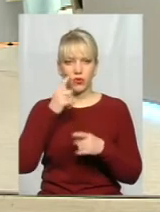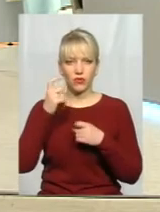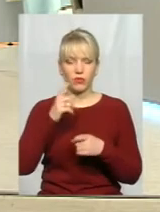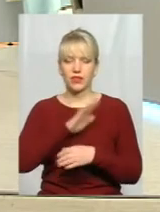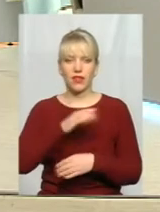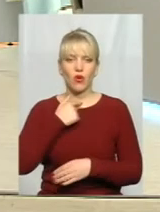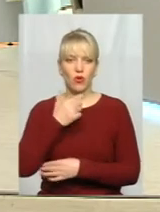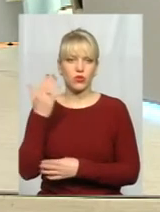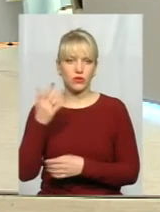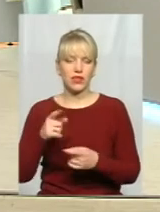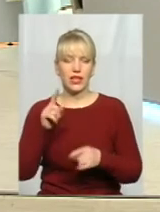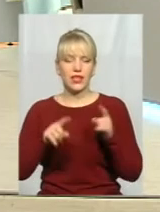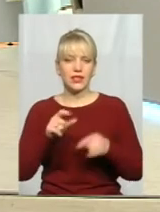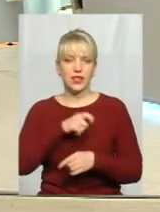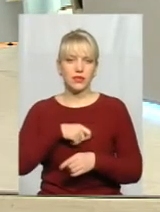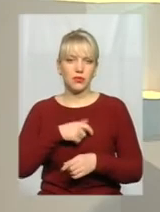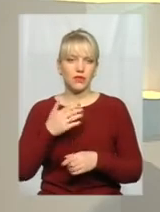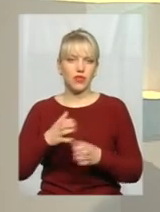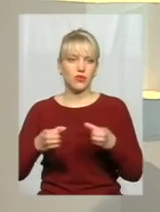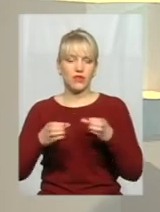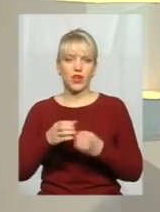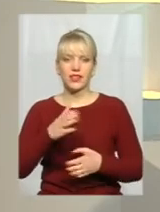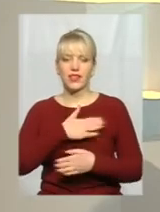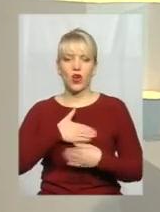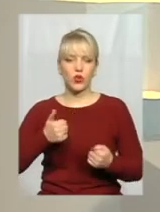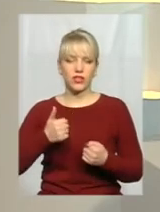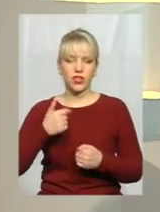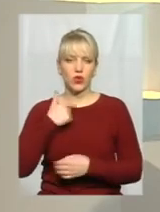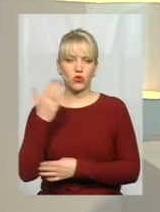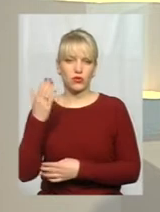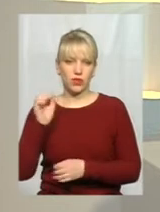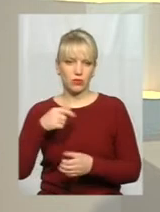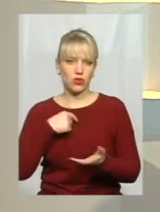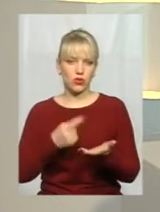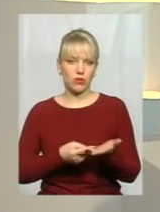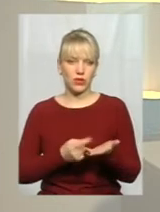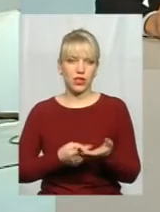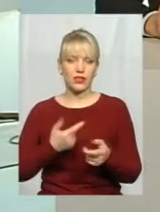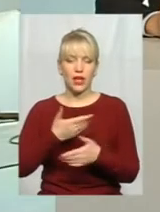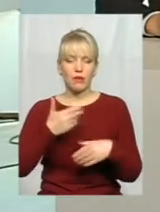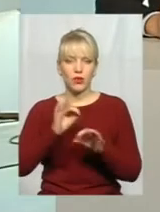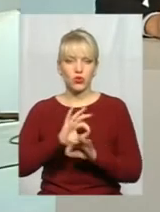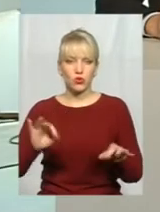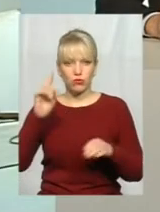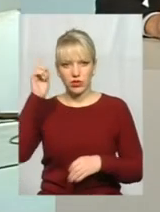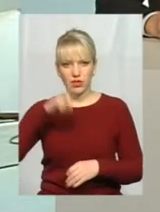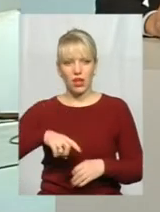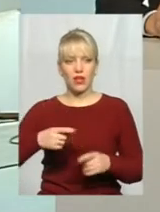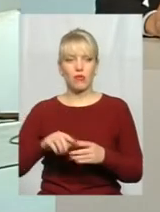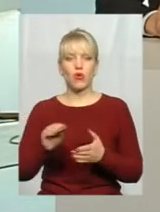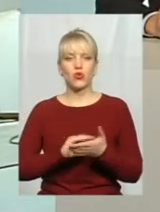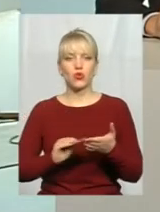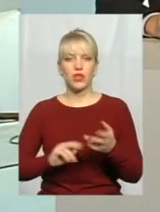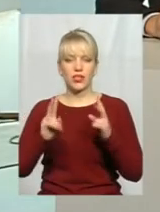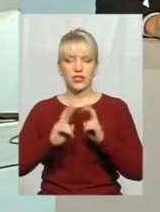голосувати. Деякі депутати вашої фракції не хотіли голосувати. Я можу навести аргументацію. Ми чітово знаємо журналістське